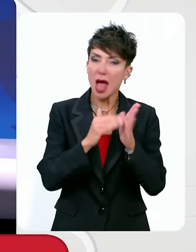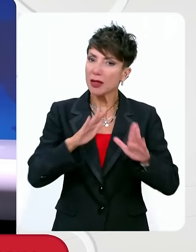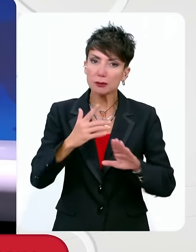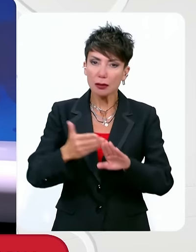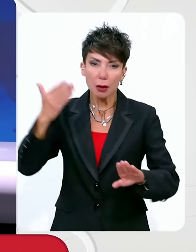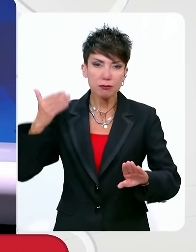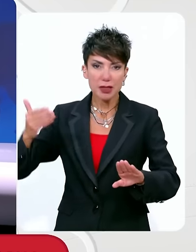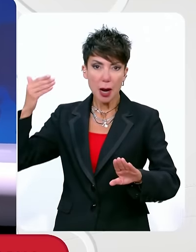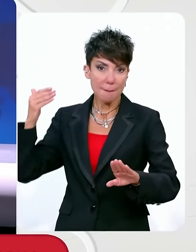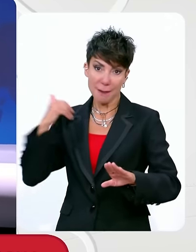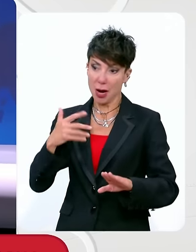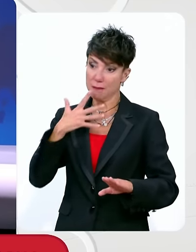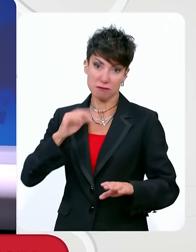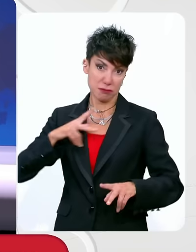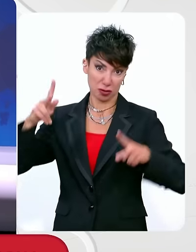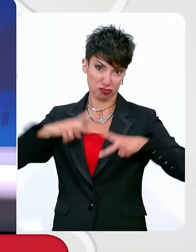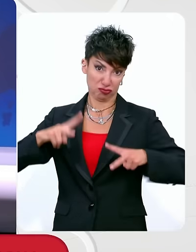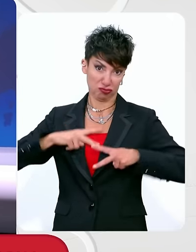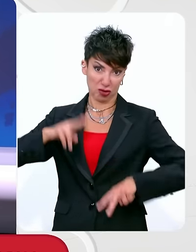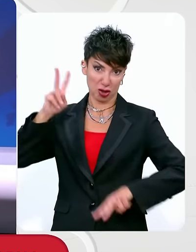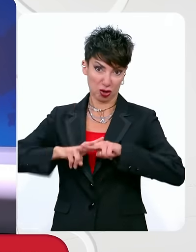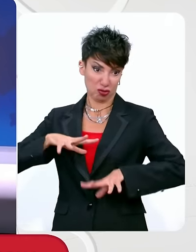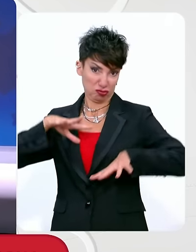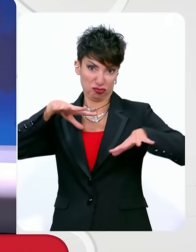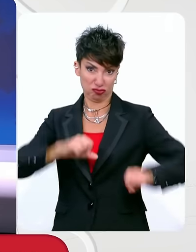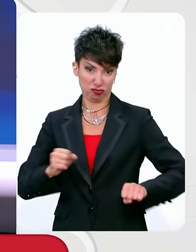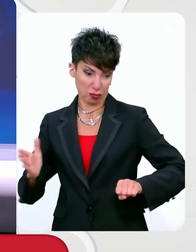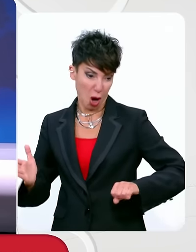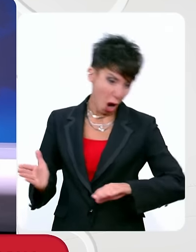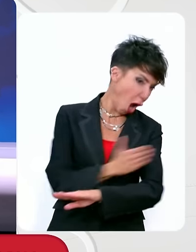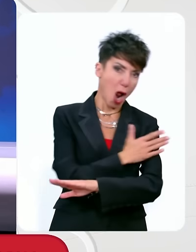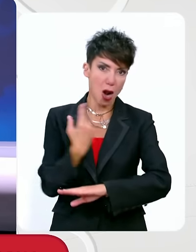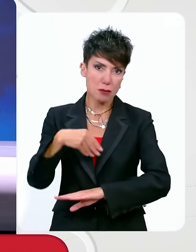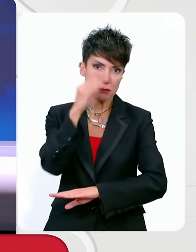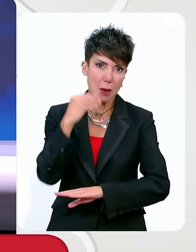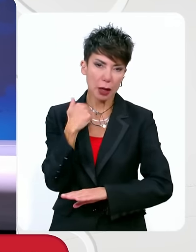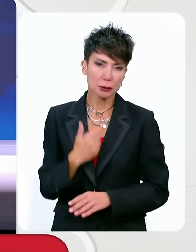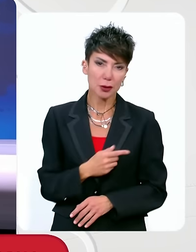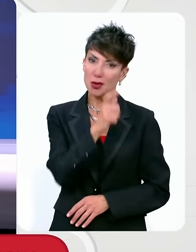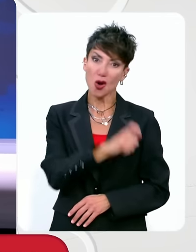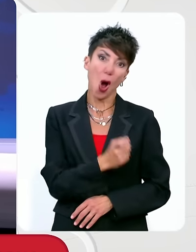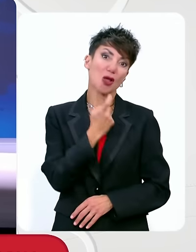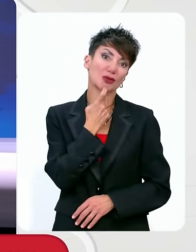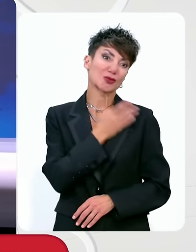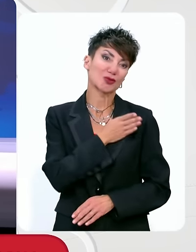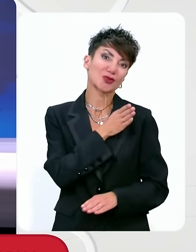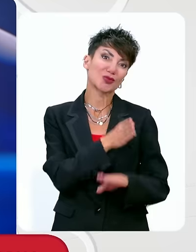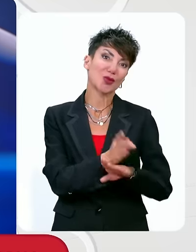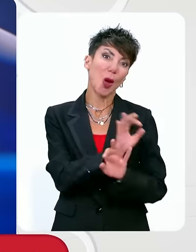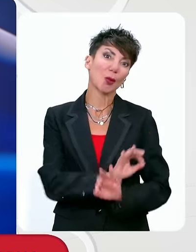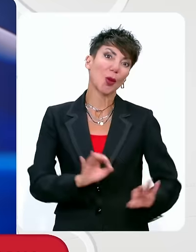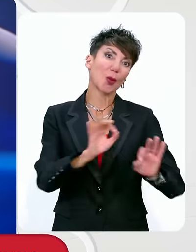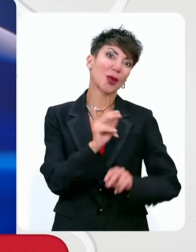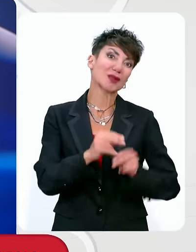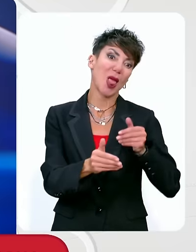όλα χρόνια, ως κράτος κατακτητής της Παλαιστινιακής Γης, να πηγαίνει στην Παλαιστίνη προεκλογικά, ενώ στην